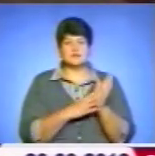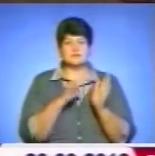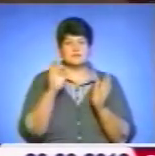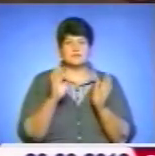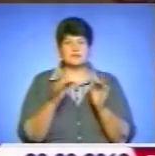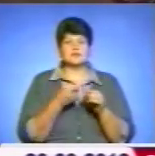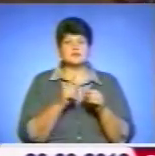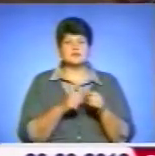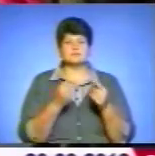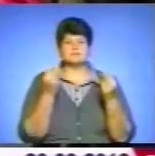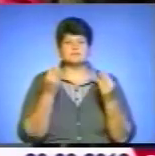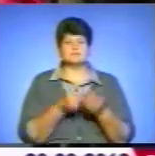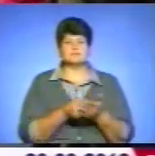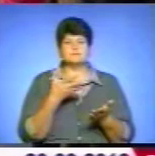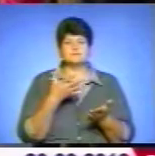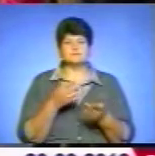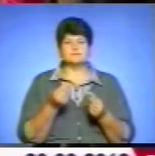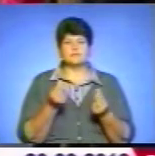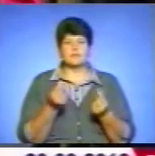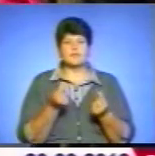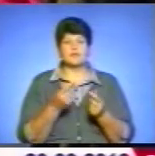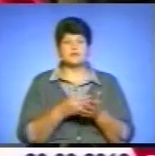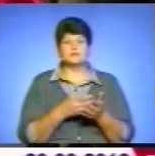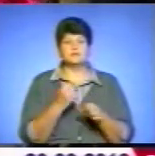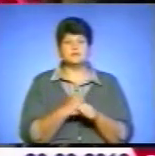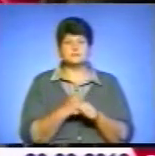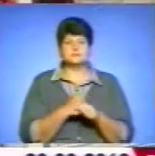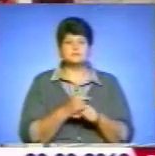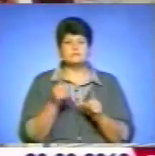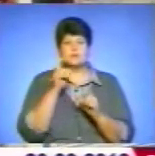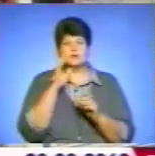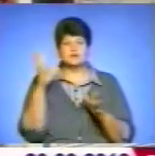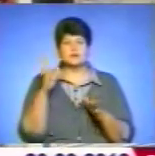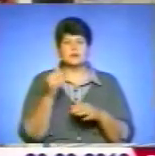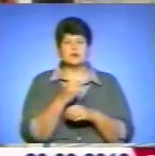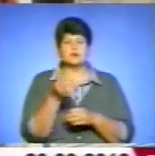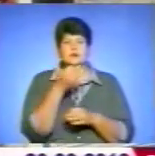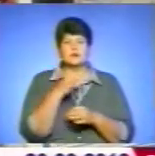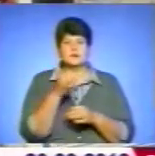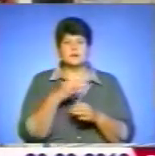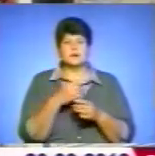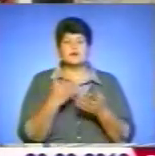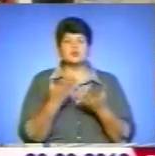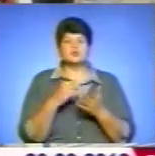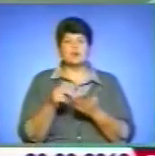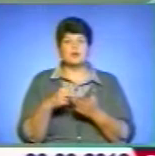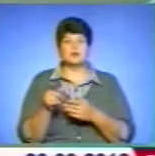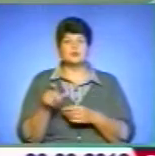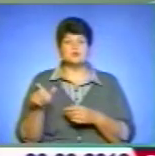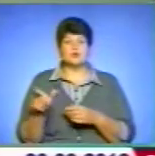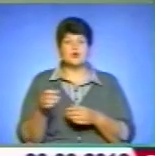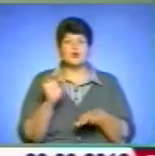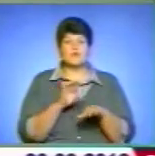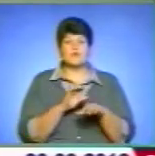висока їх вартість. Про найпопулярніші препарати, які купляють краяни, ми поцікавилися у завідуючій однієї із аптек. Хворі